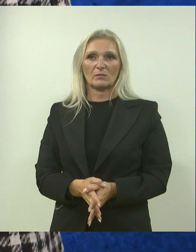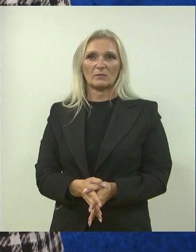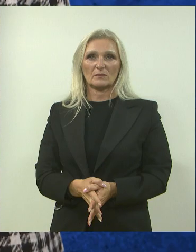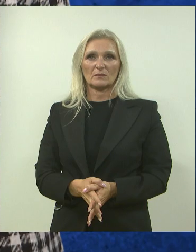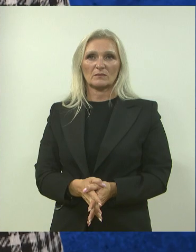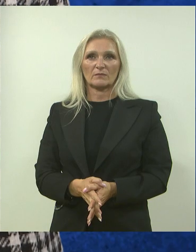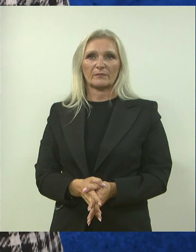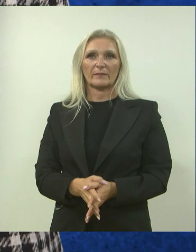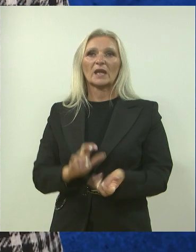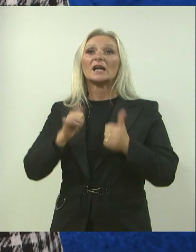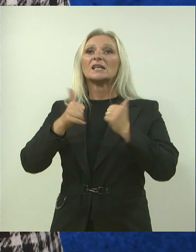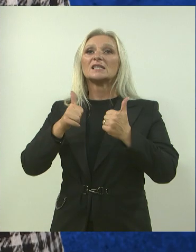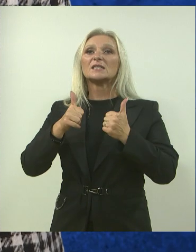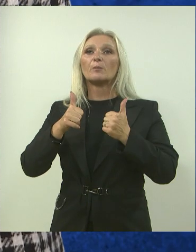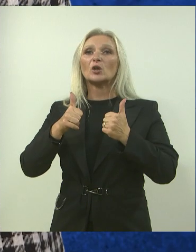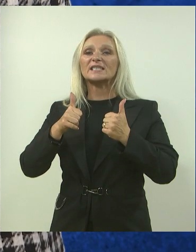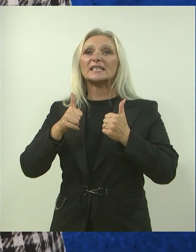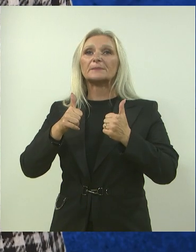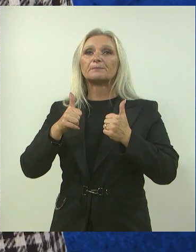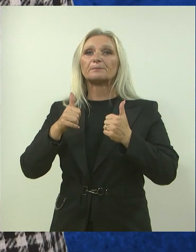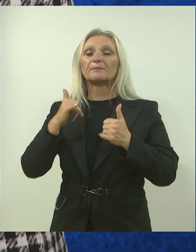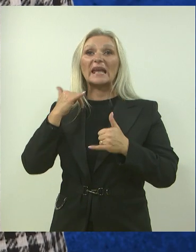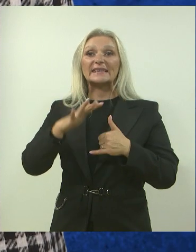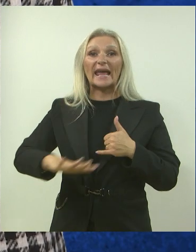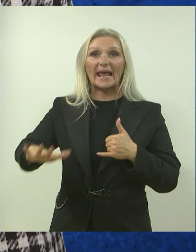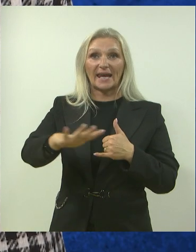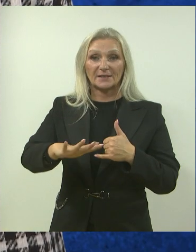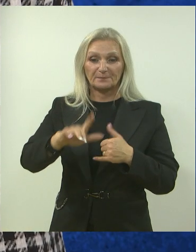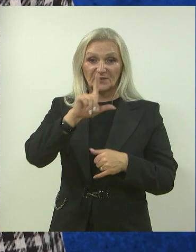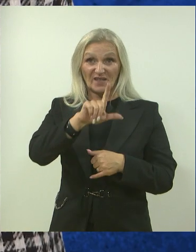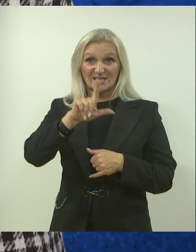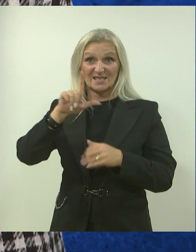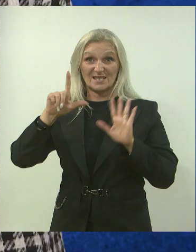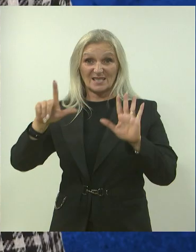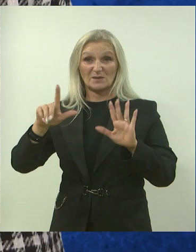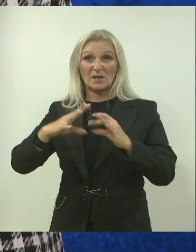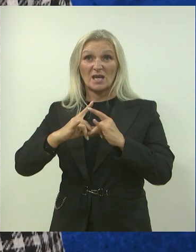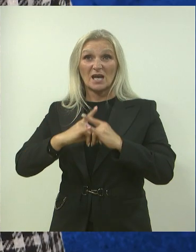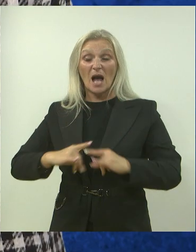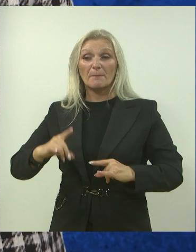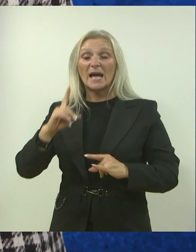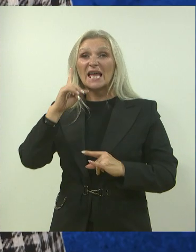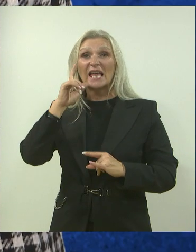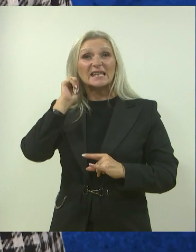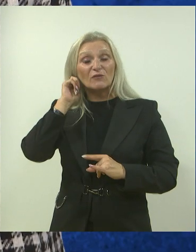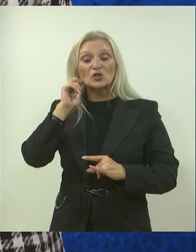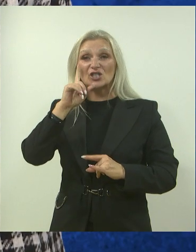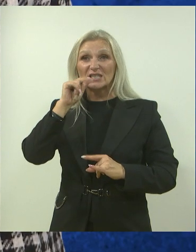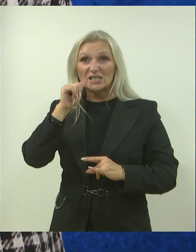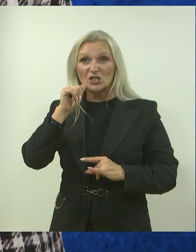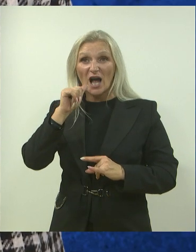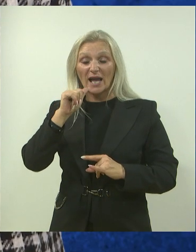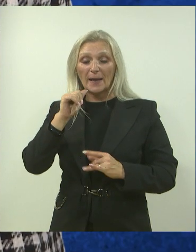Na sportskim terenima Mladost u Čakovcu održan je 27. nogometni kamp djevojčica i dječaka, pripadnika